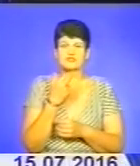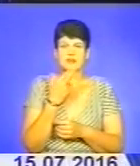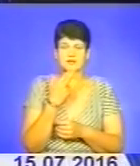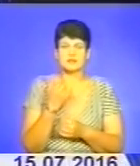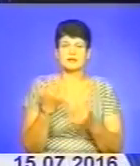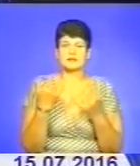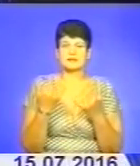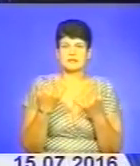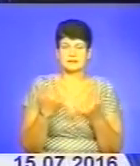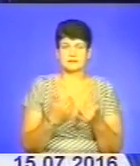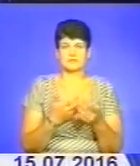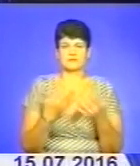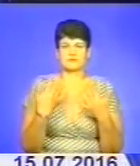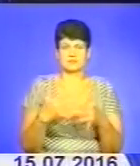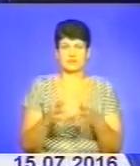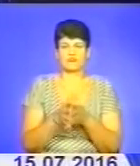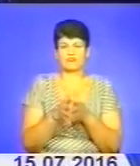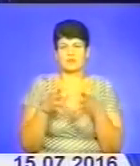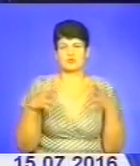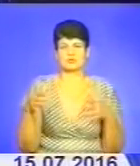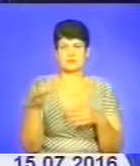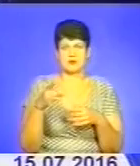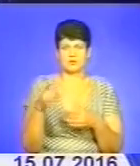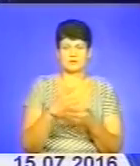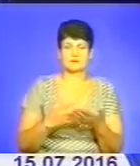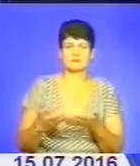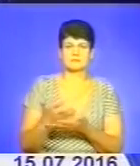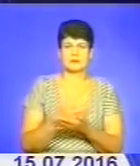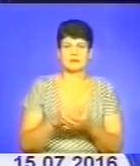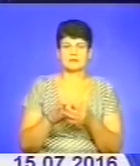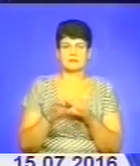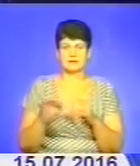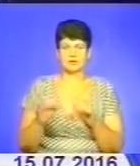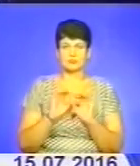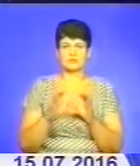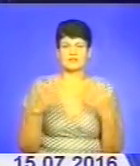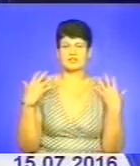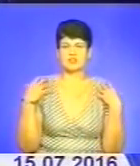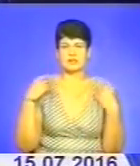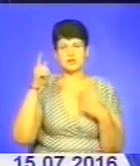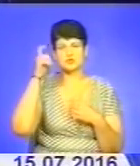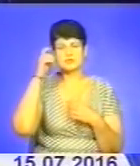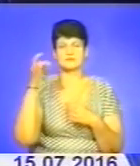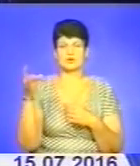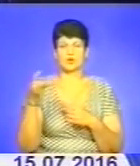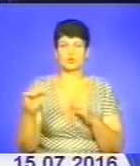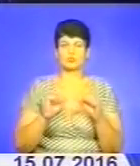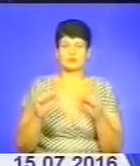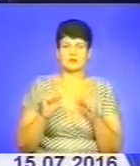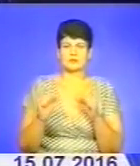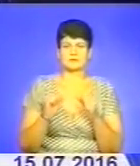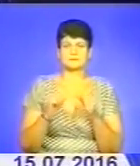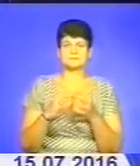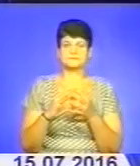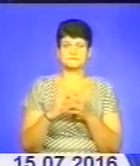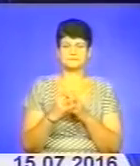Нині ініціативу перейняли у більшості районів краю. Детальніше телефоном розповів начальник Чортківського районного управління агропромислового